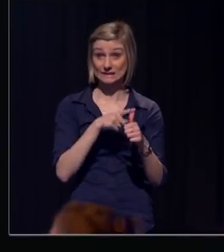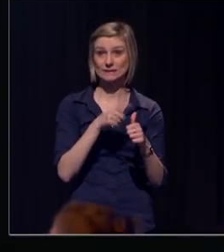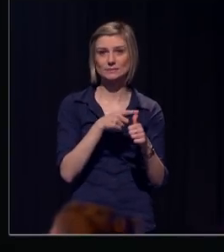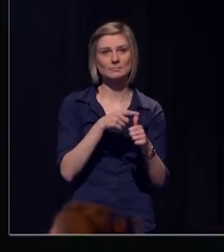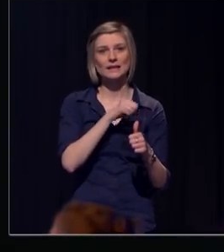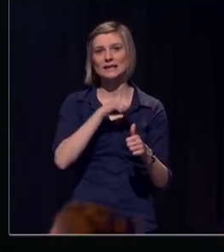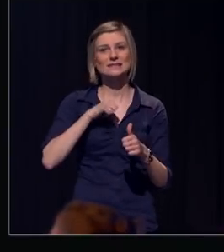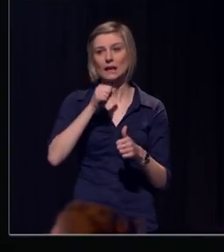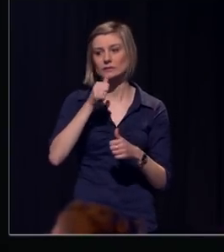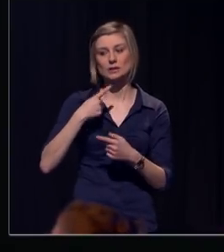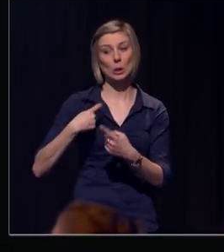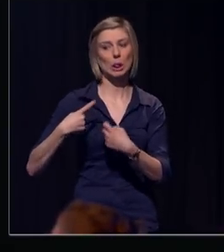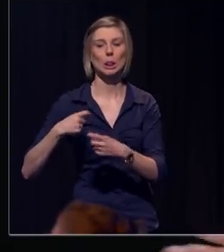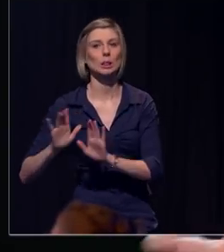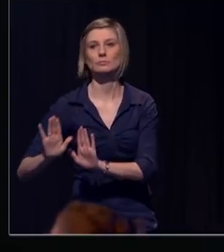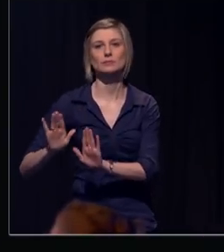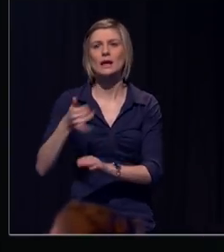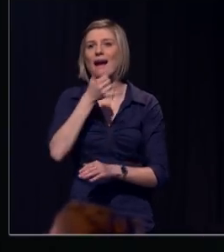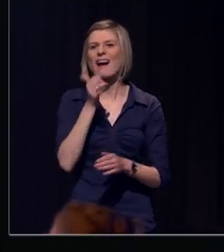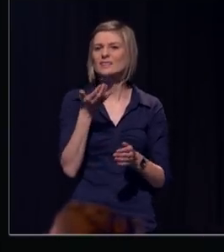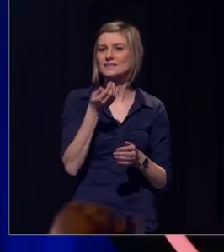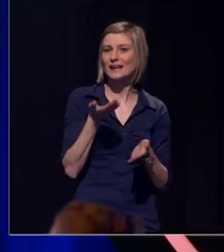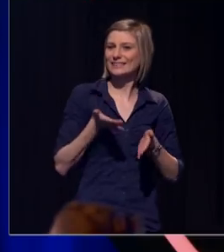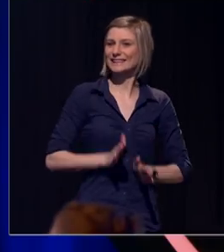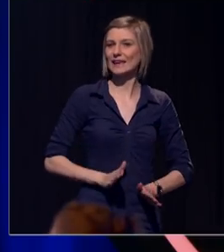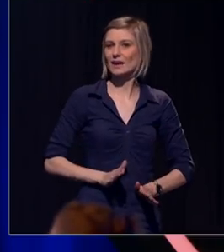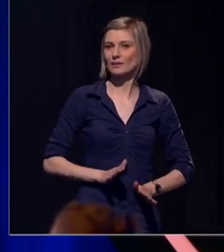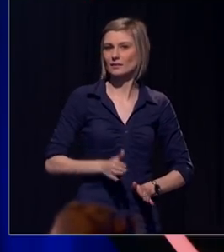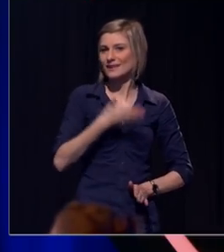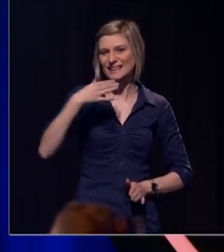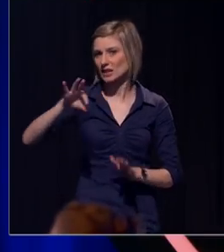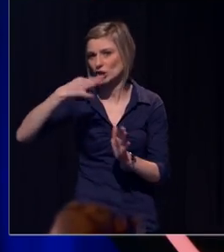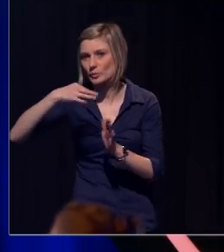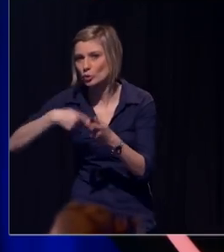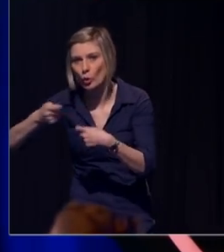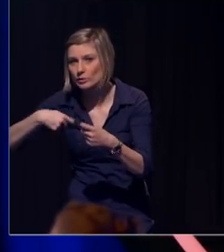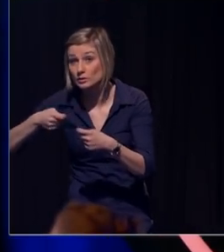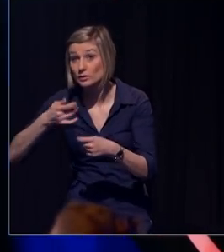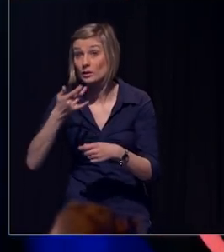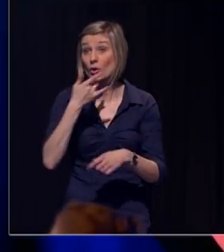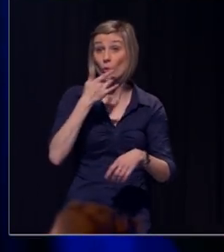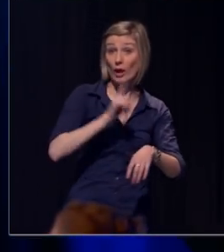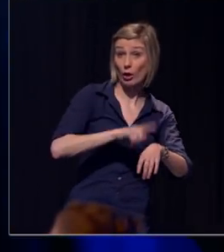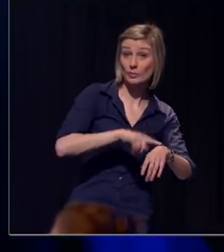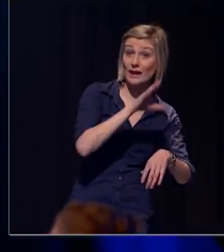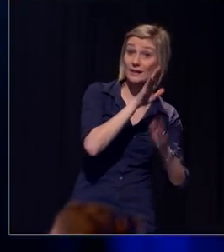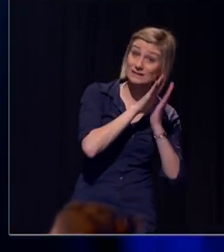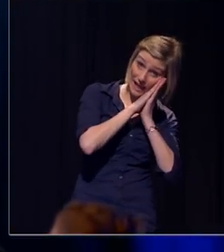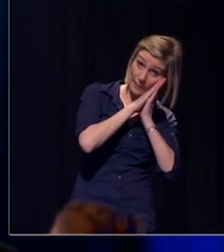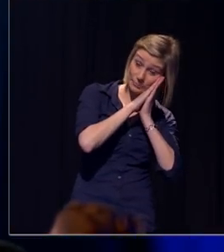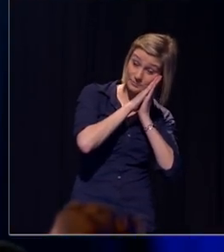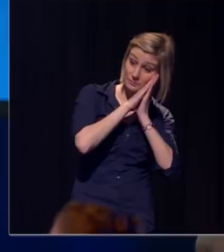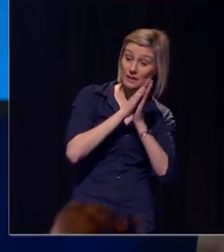verleiding. Als je op dieet bent, koop dan geen chips. Als je op tijd wil gaan slapen, zorg dan dat je smartphone niet in de